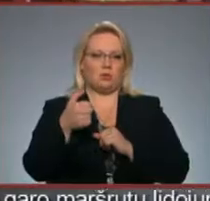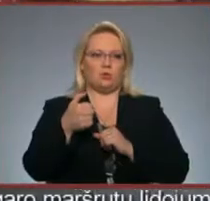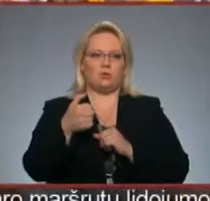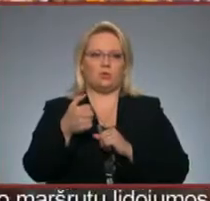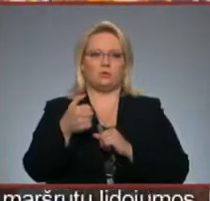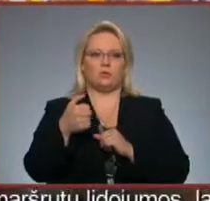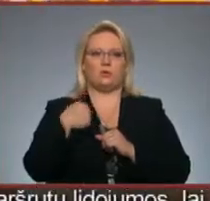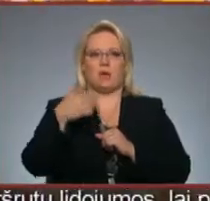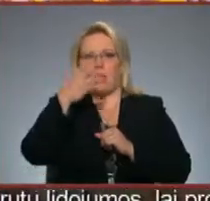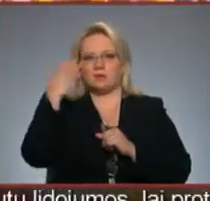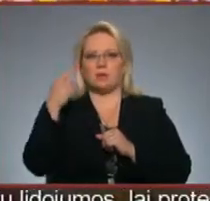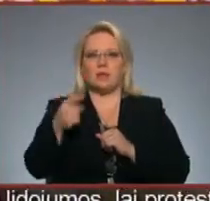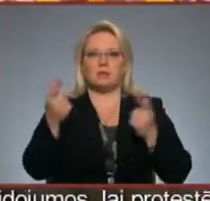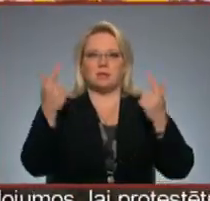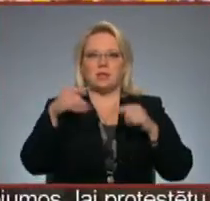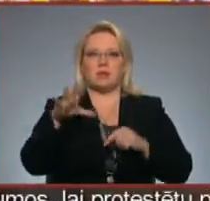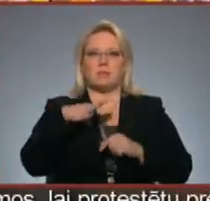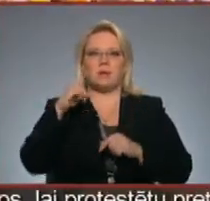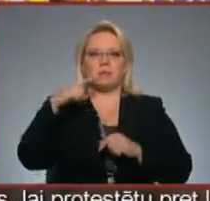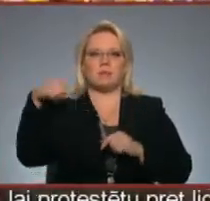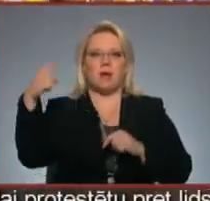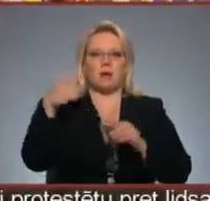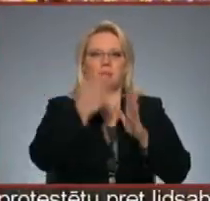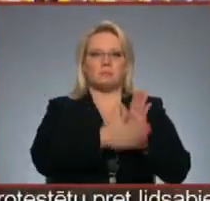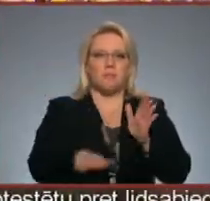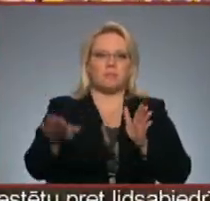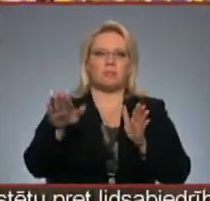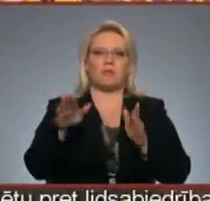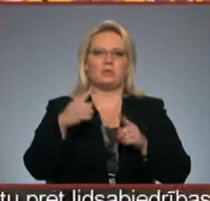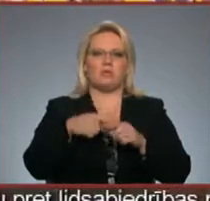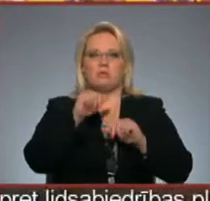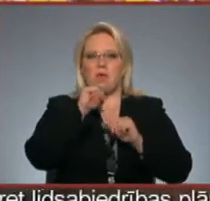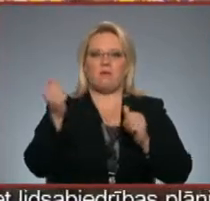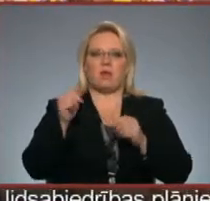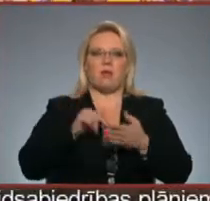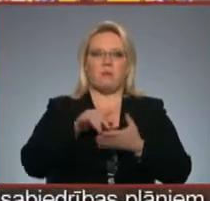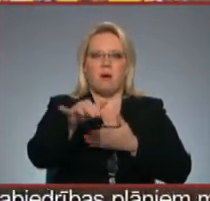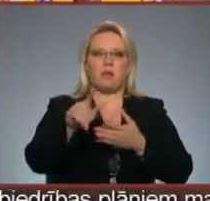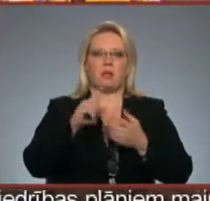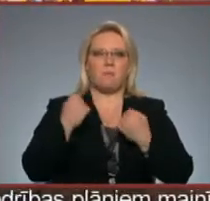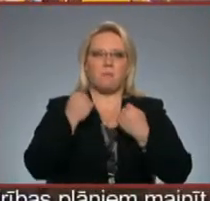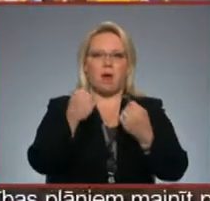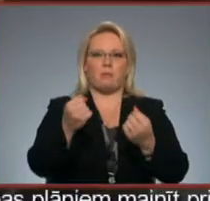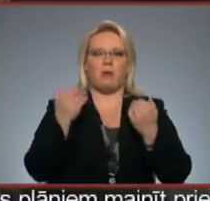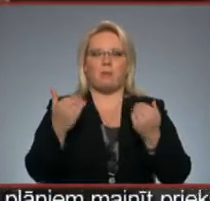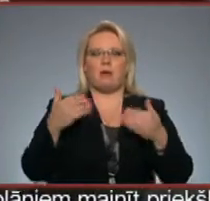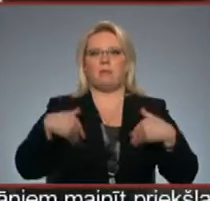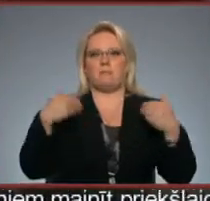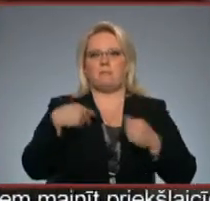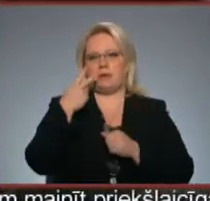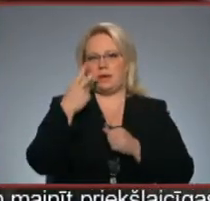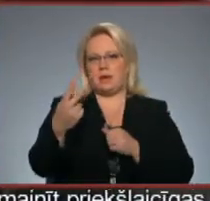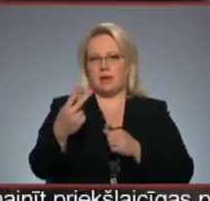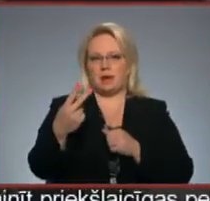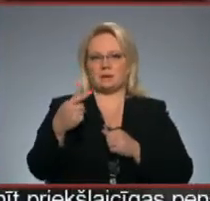aizmirsties tas laiks, kad bija tās trakās bedrešs un kad nevarēja ne pāriet, ne pārbraukt, šobrīd ir prieks. Tagad mēs